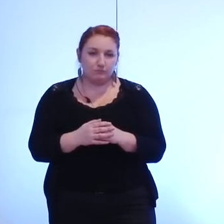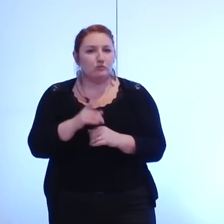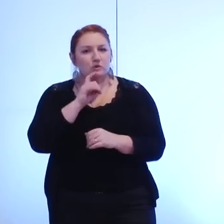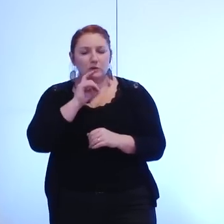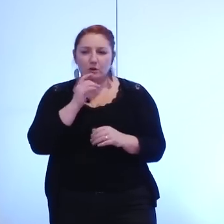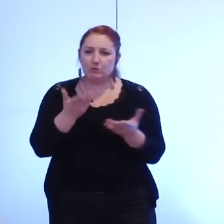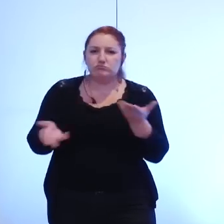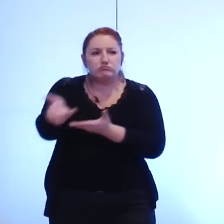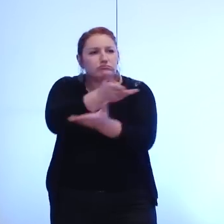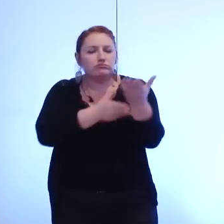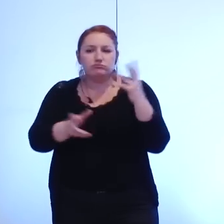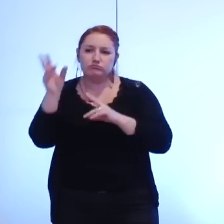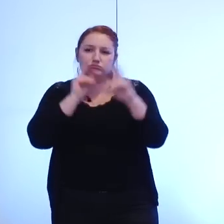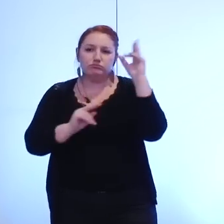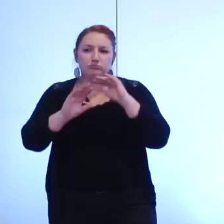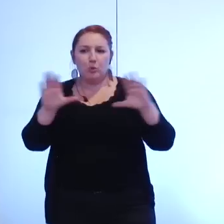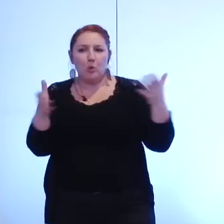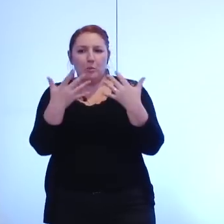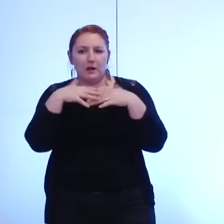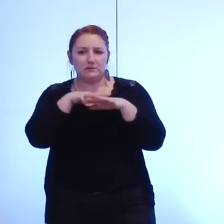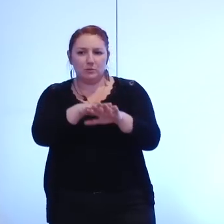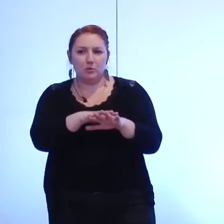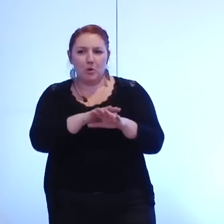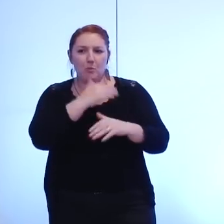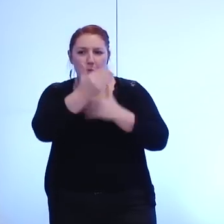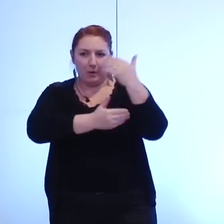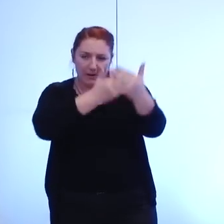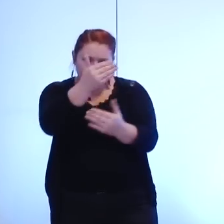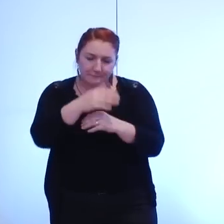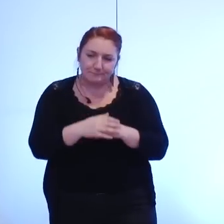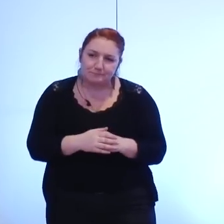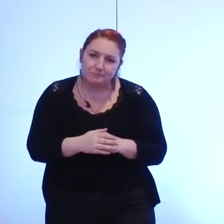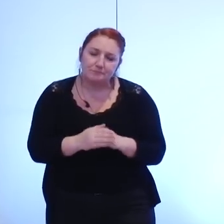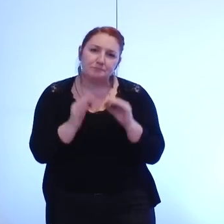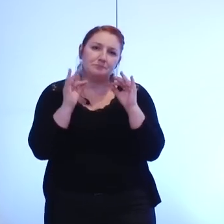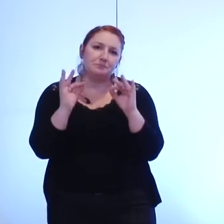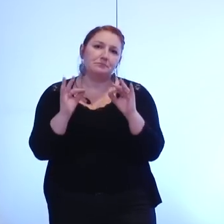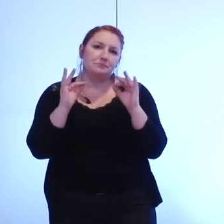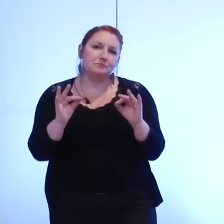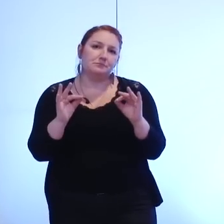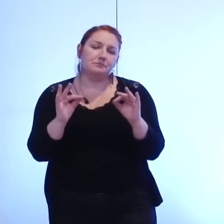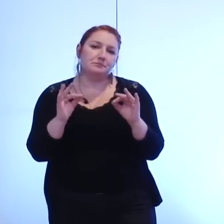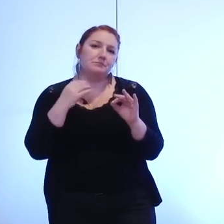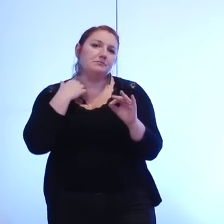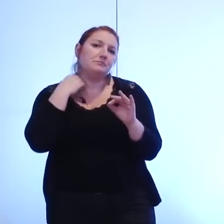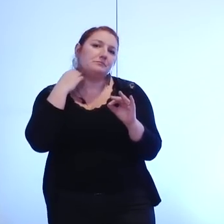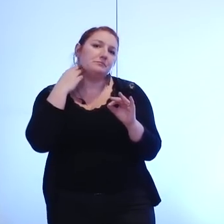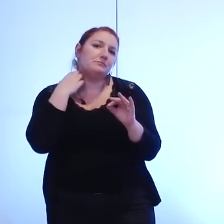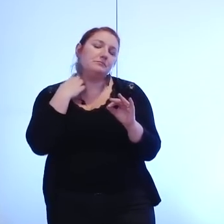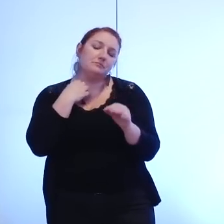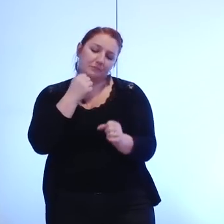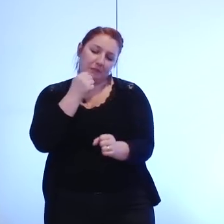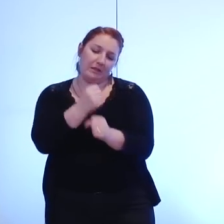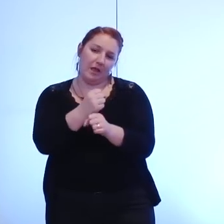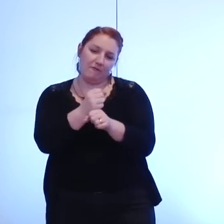du côté du groupe du rassemblement de progrès sur la façon de continuer à travailler je le dis